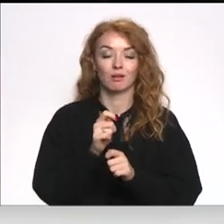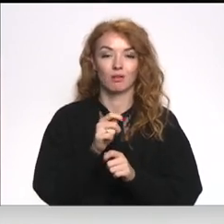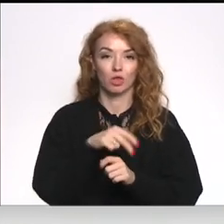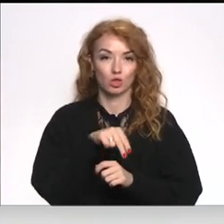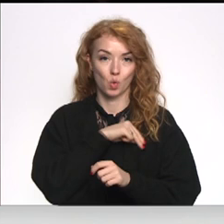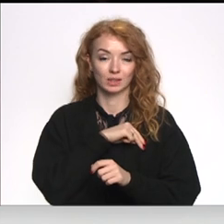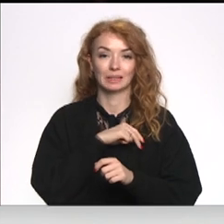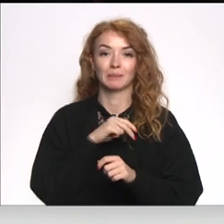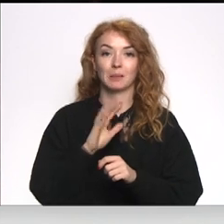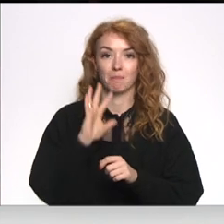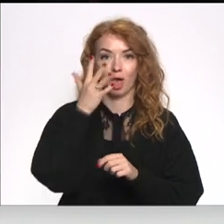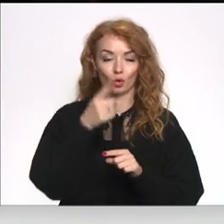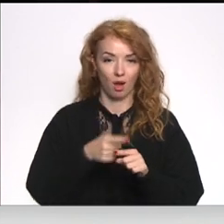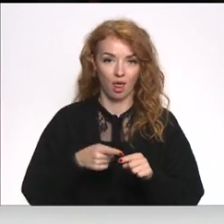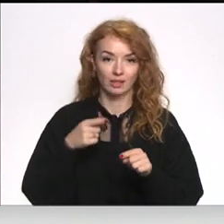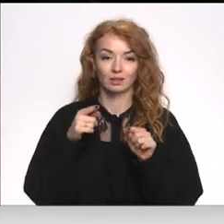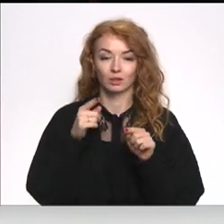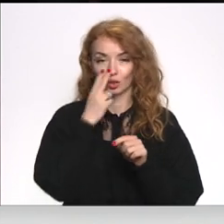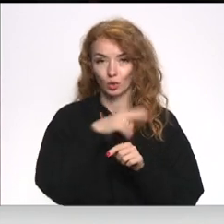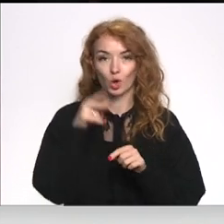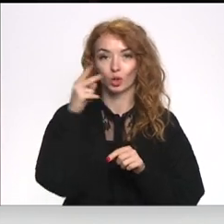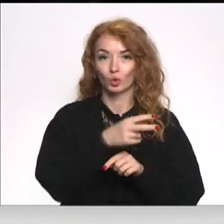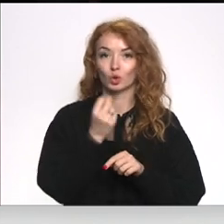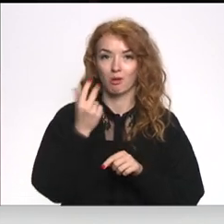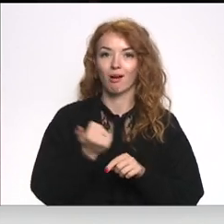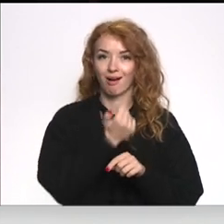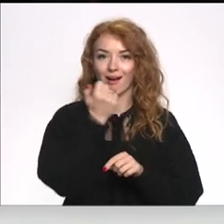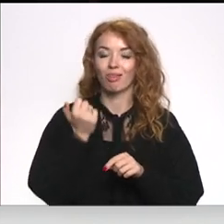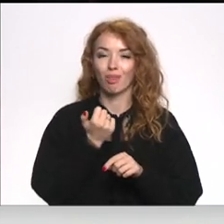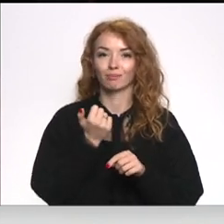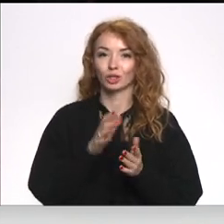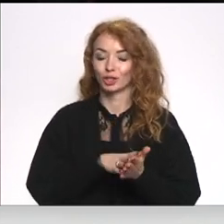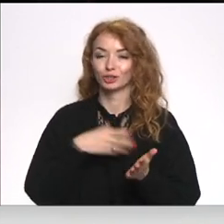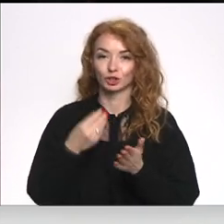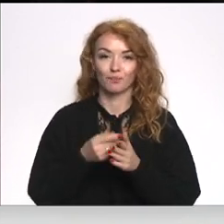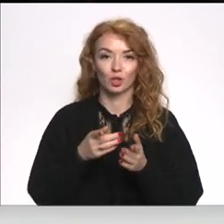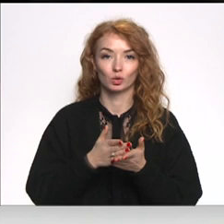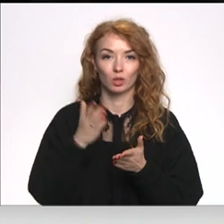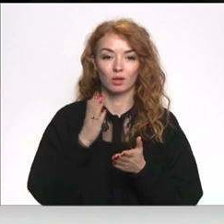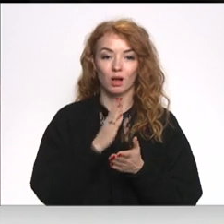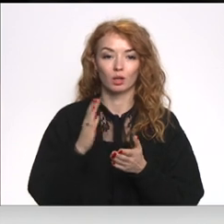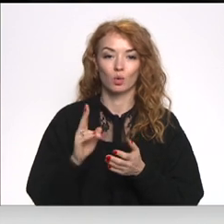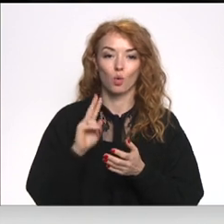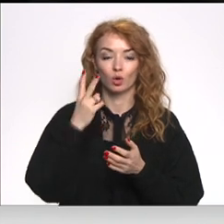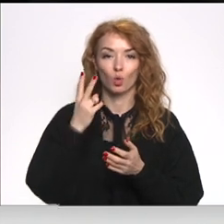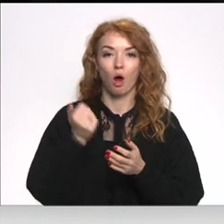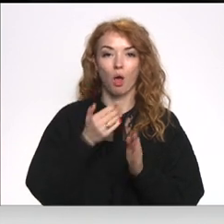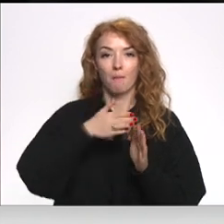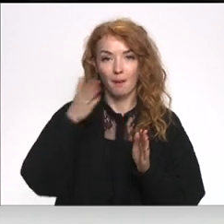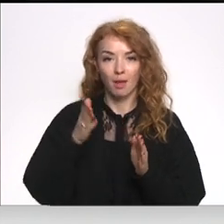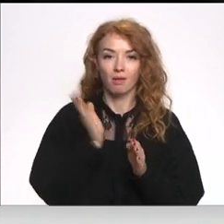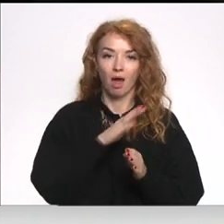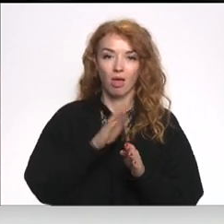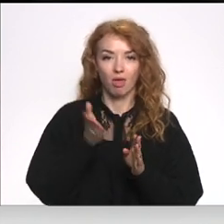piekto reizi. Tas ir no 12. gada un tas notiek katru otru gadu. Šogad par